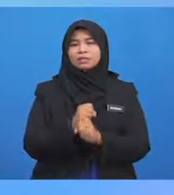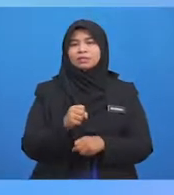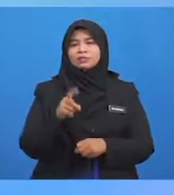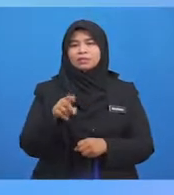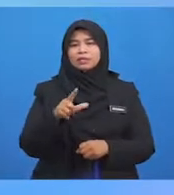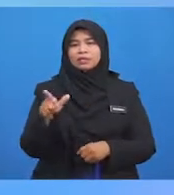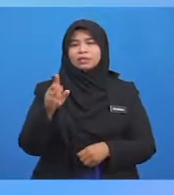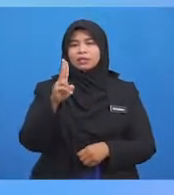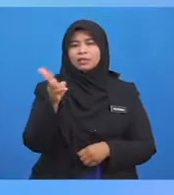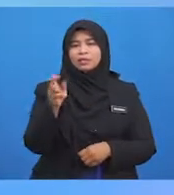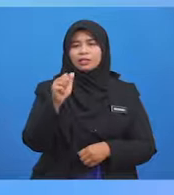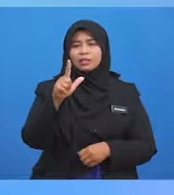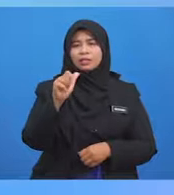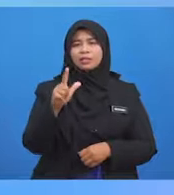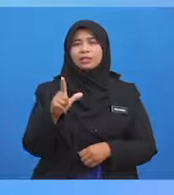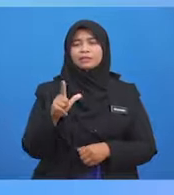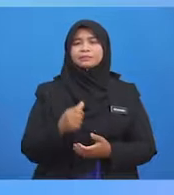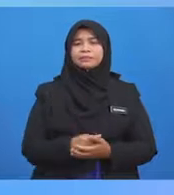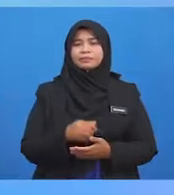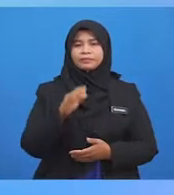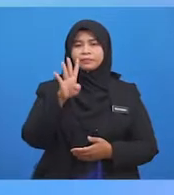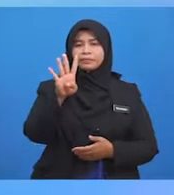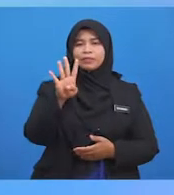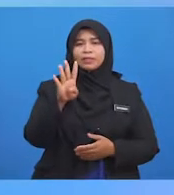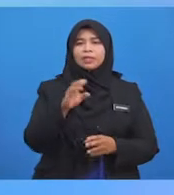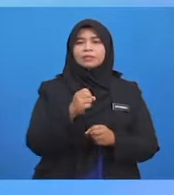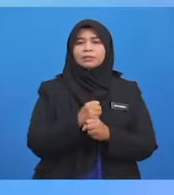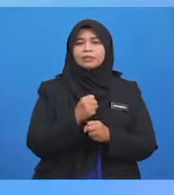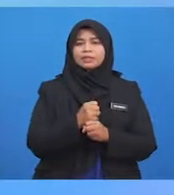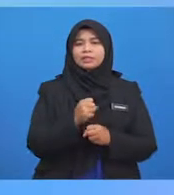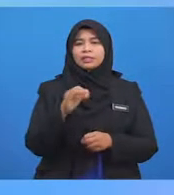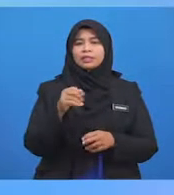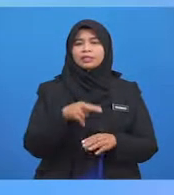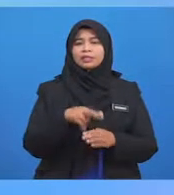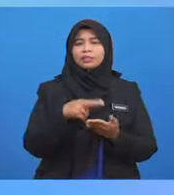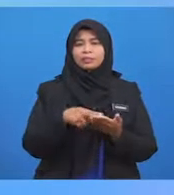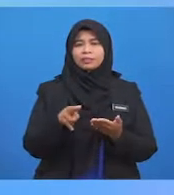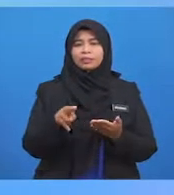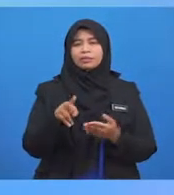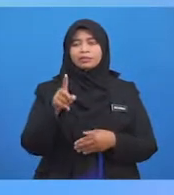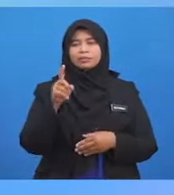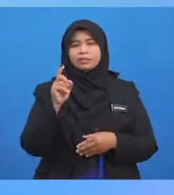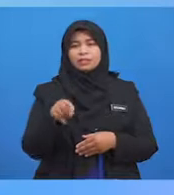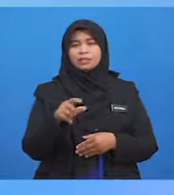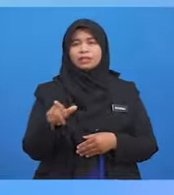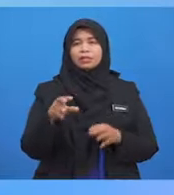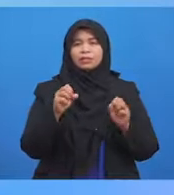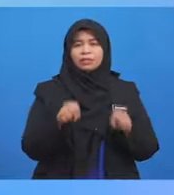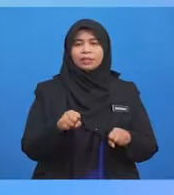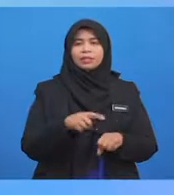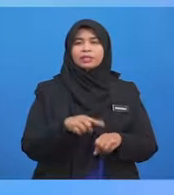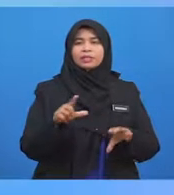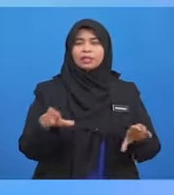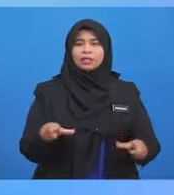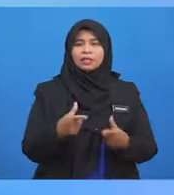Halal Dan yang keempat Pekerjaan Yang diupah Mestilah Mampu